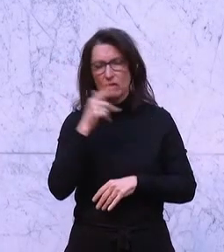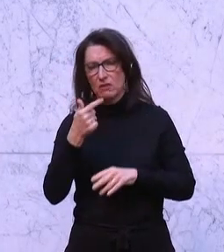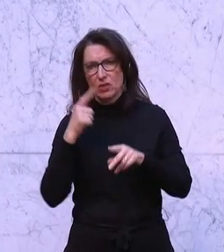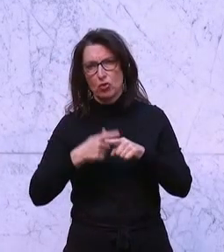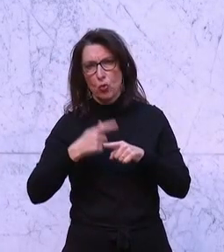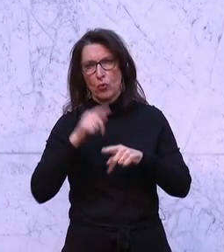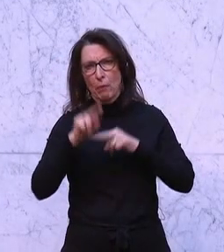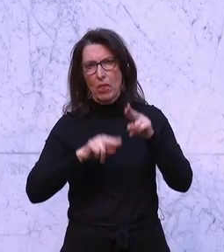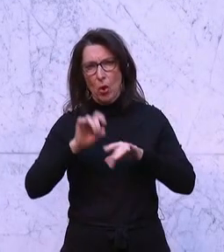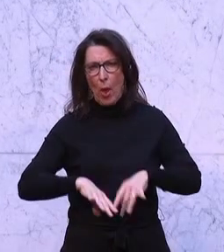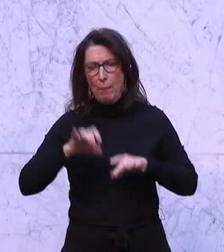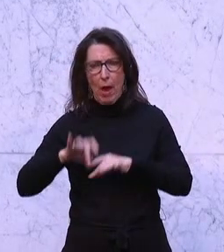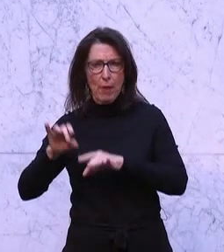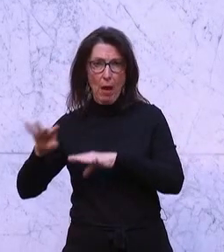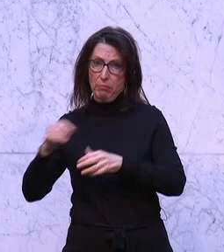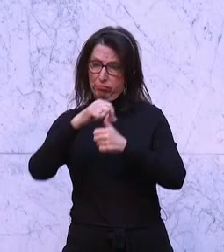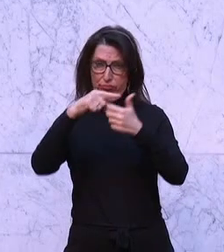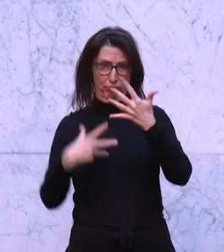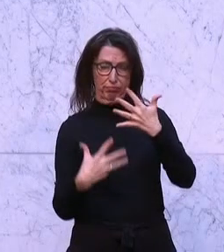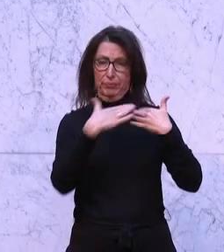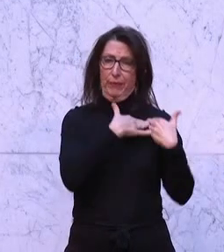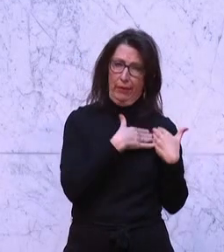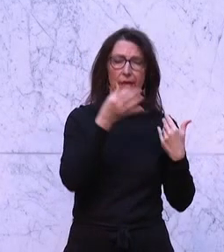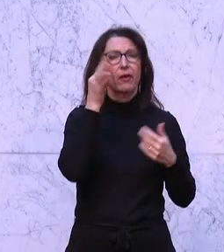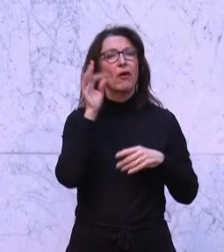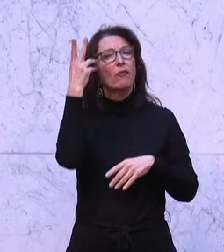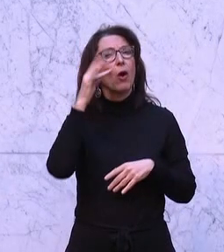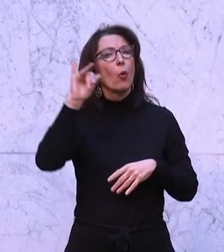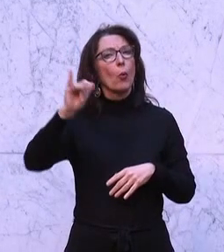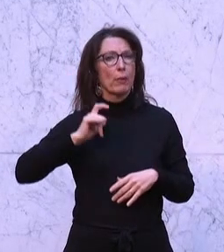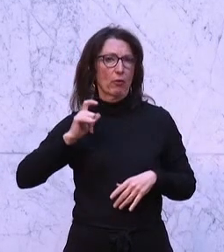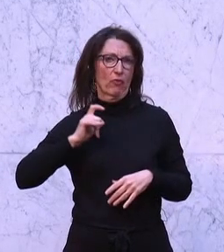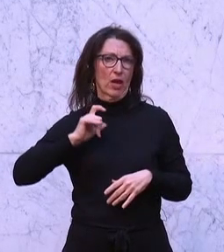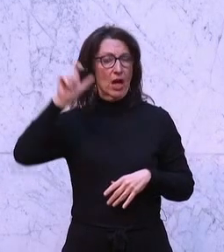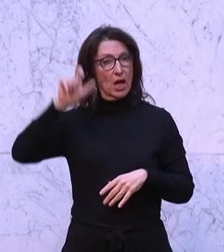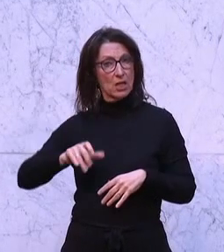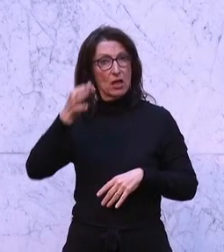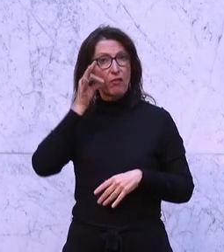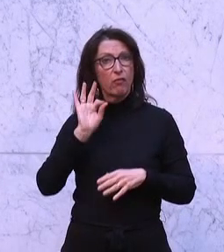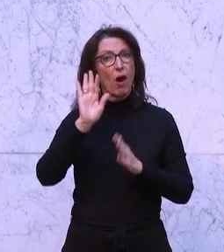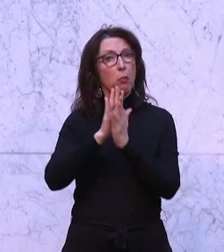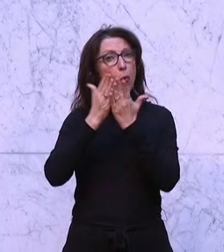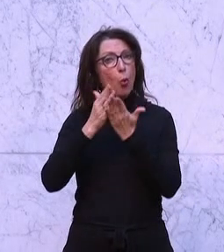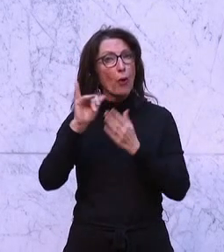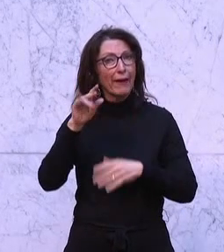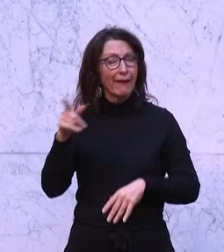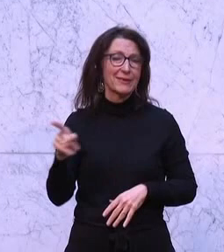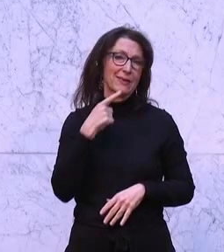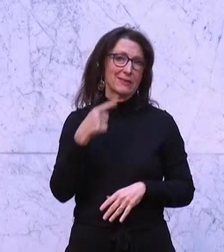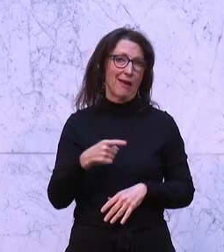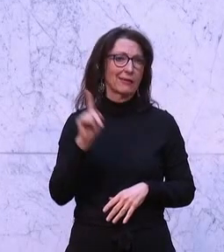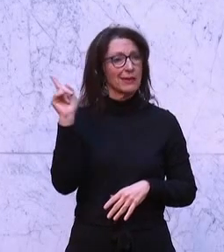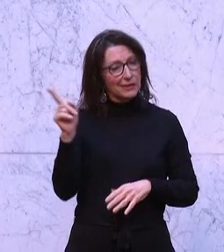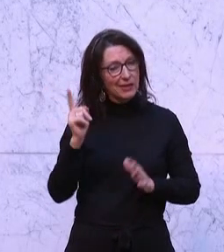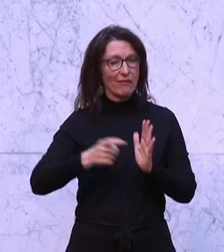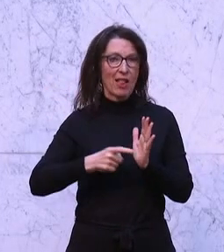Betreuung ist ausgefallen und so weiter. Auch Frau Universitätsprofessorin Dr. Wemmer Buchinger befürwortete beim Hearing meine Forderung